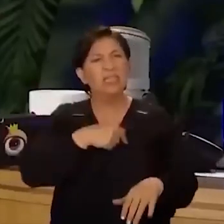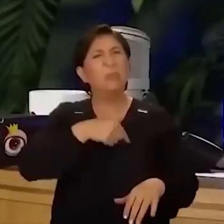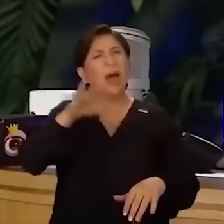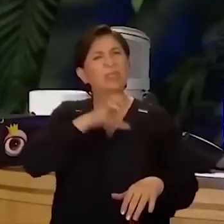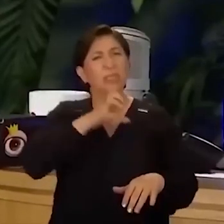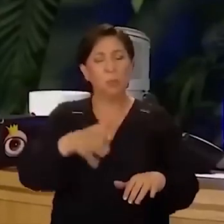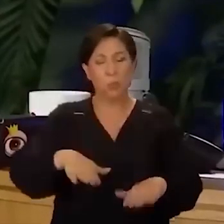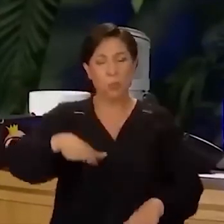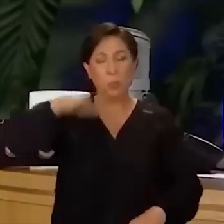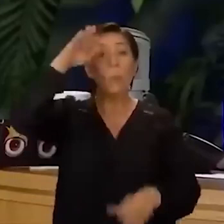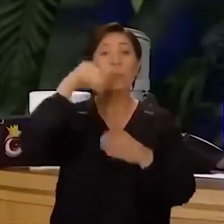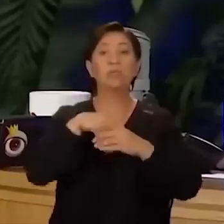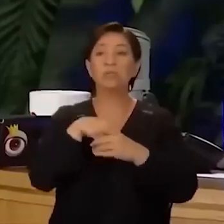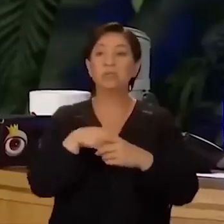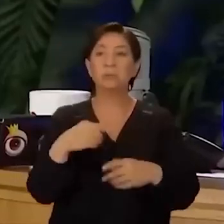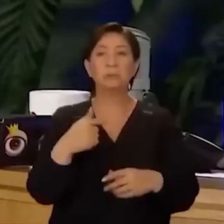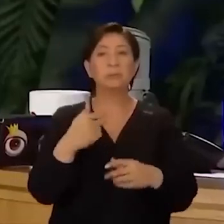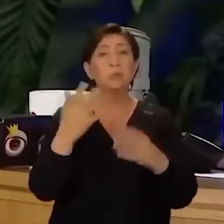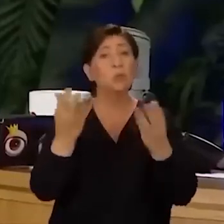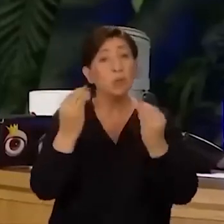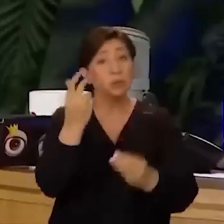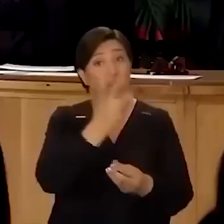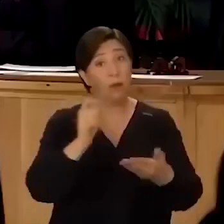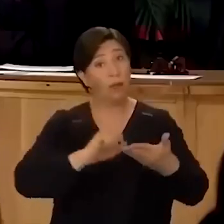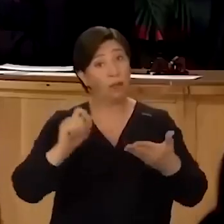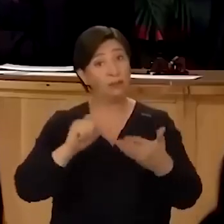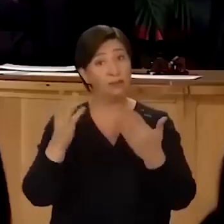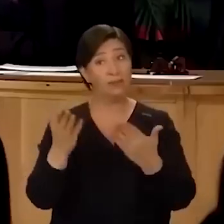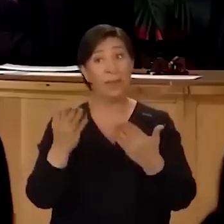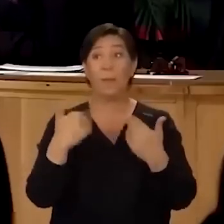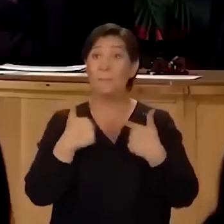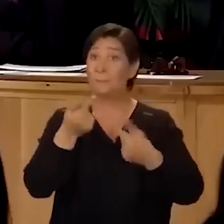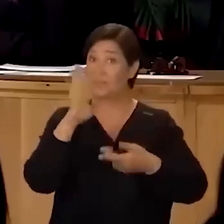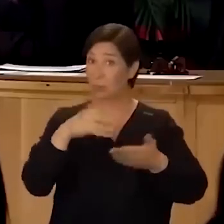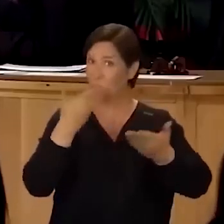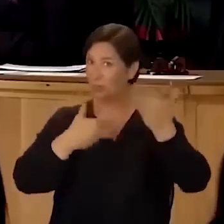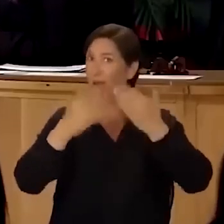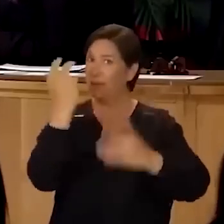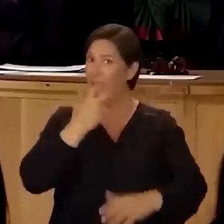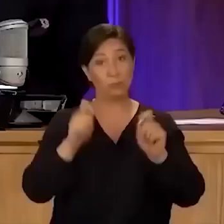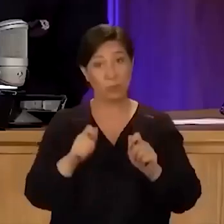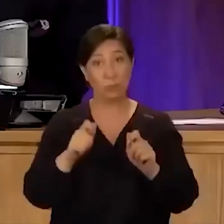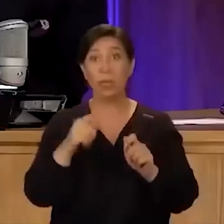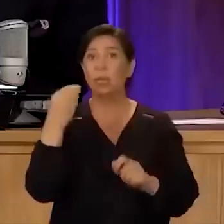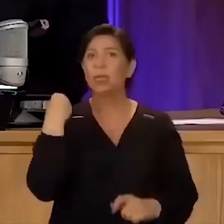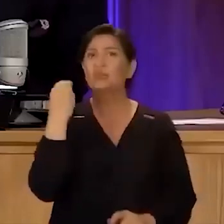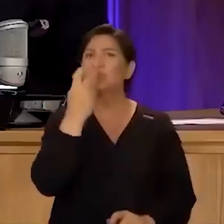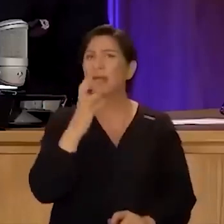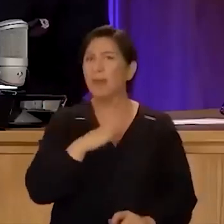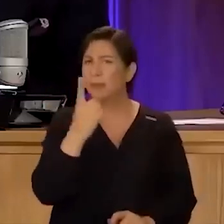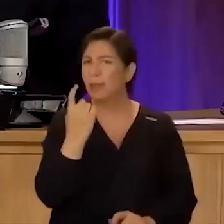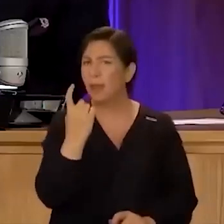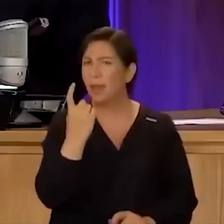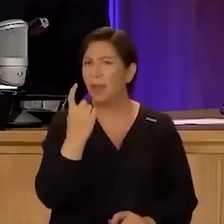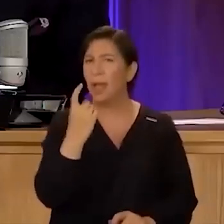büyüttüğü için ben de. Çok güzel şarkılar yaptın. Çok teşekkür ederim. Bize birazdan söyleyeceksin değil mi onları? Söyleyeceğim. Yeni şarkı da var bir tane.